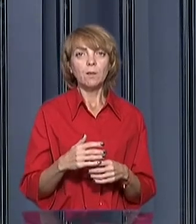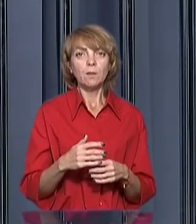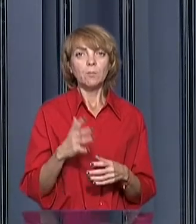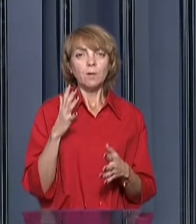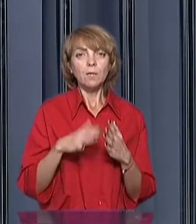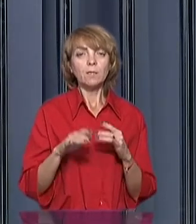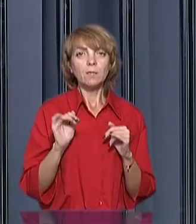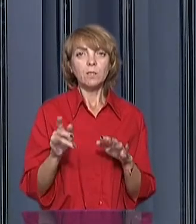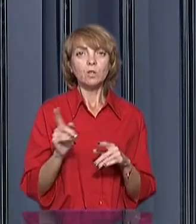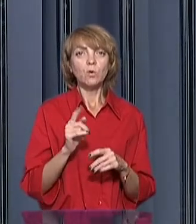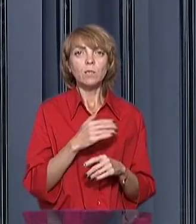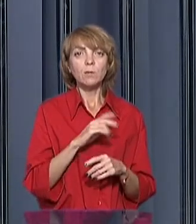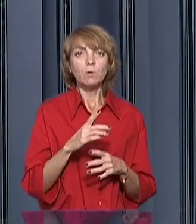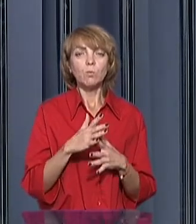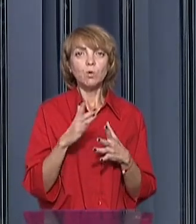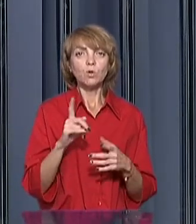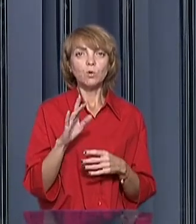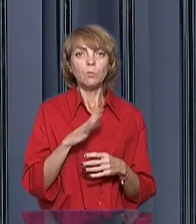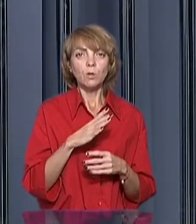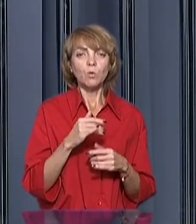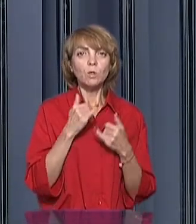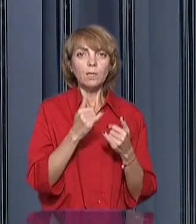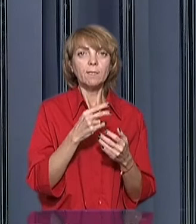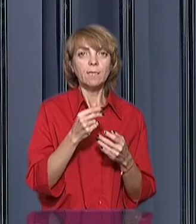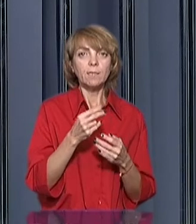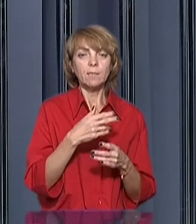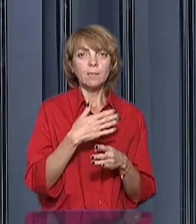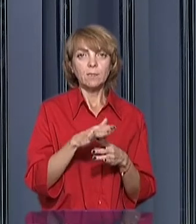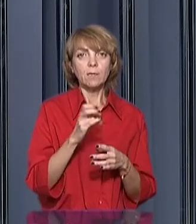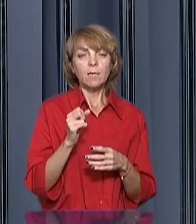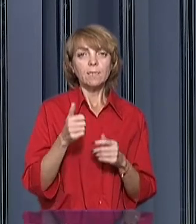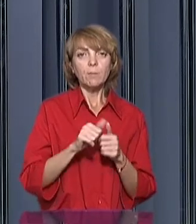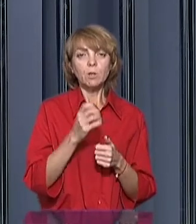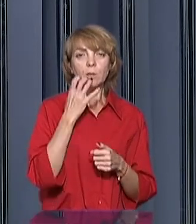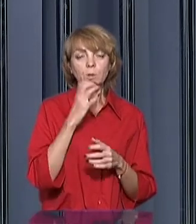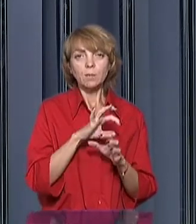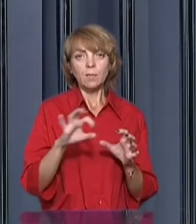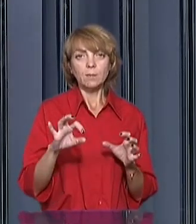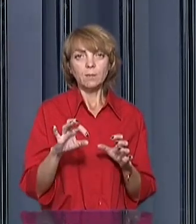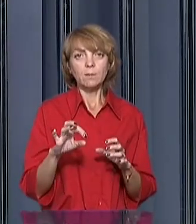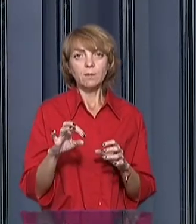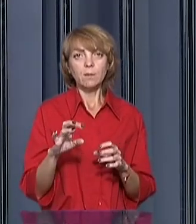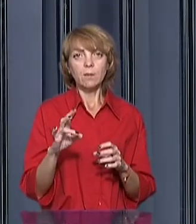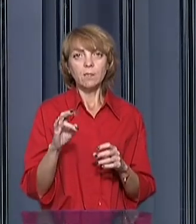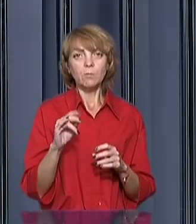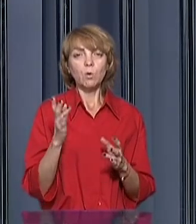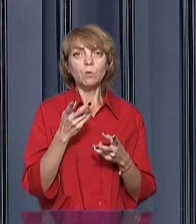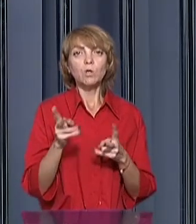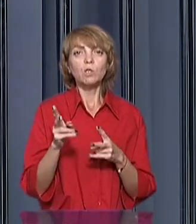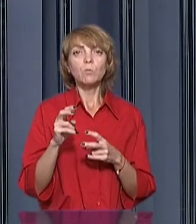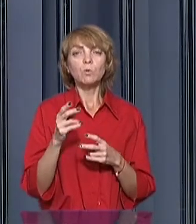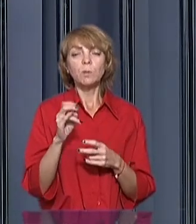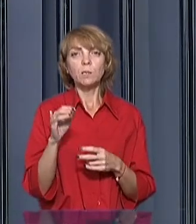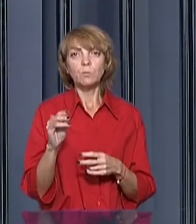понятне діло, що хотілося б більше, щоб було віделення на заміну теплотрассу, а не по якому-то там остаточному